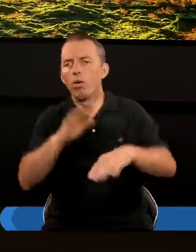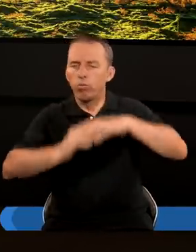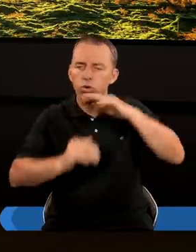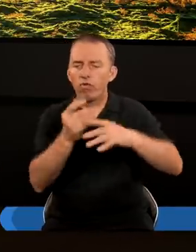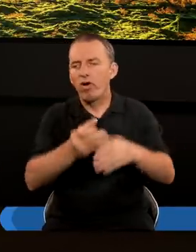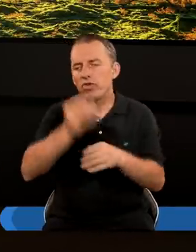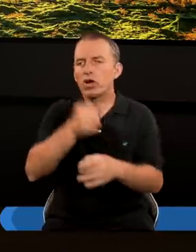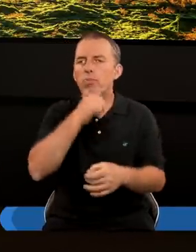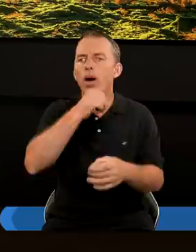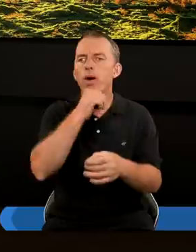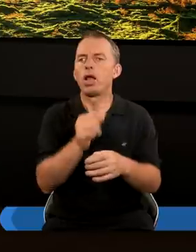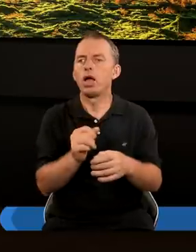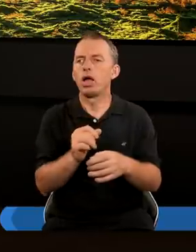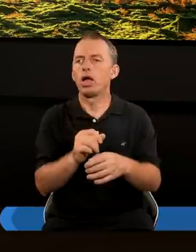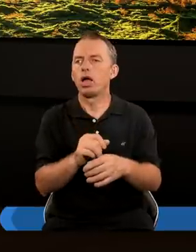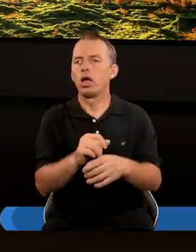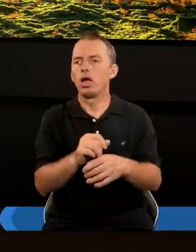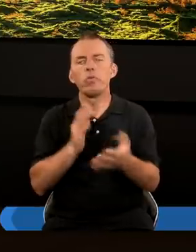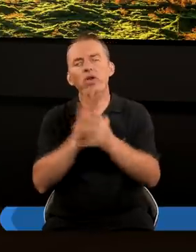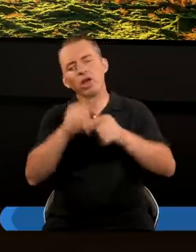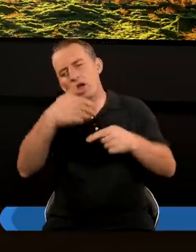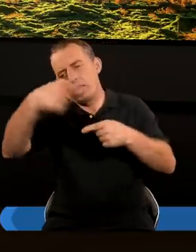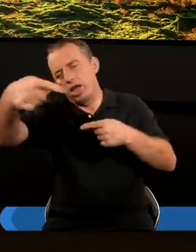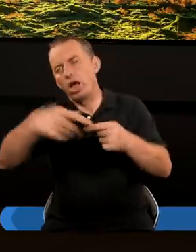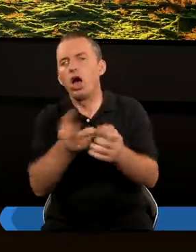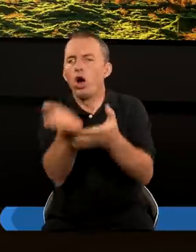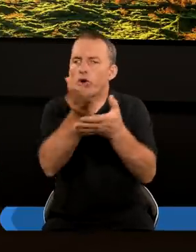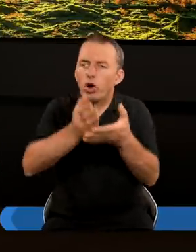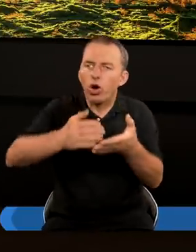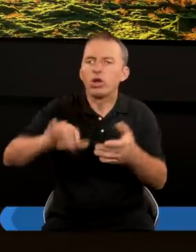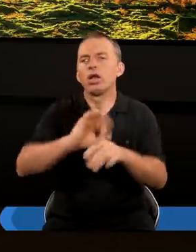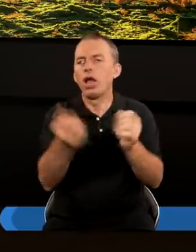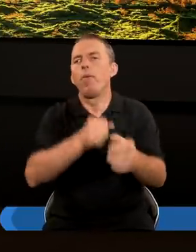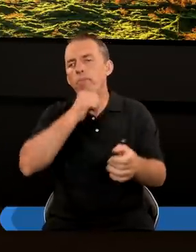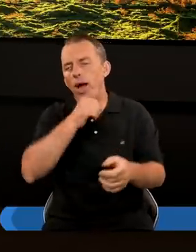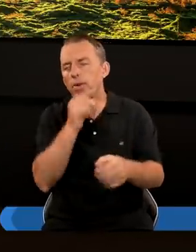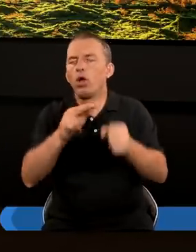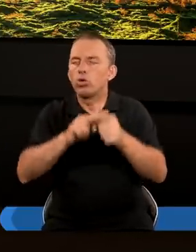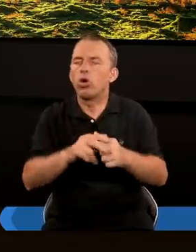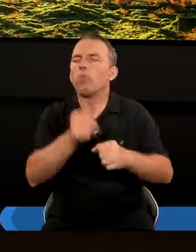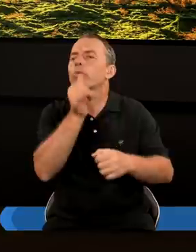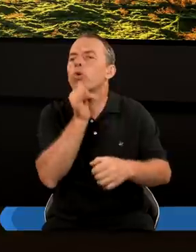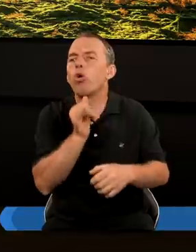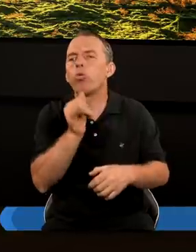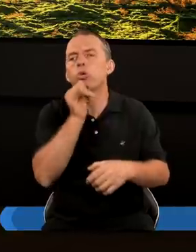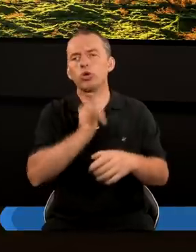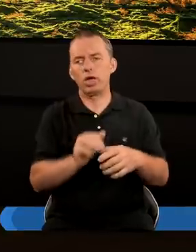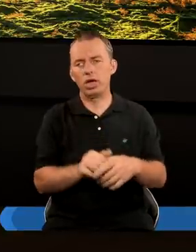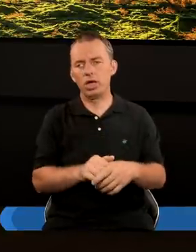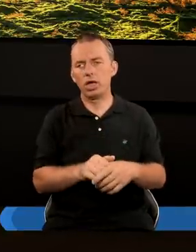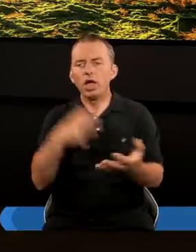Czyli budowa wieży Babel I przez wszystkie kolejne rozdziały Widzimy cały czas ten Babilon Który próbuje